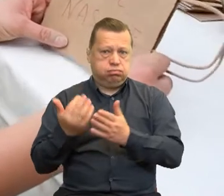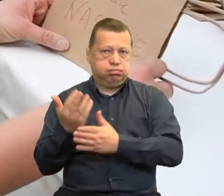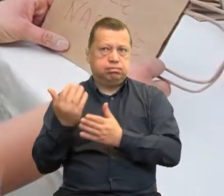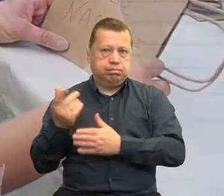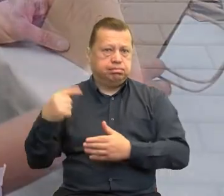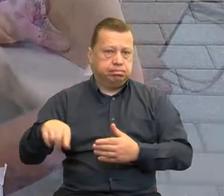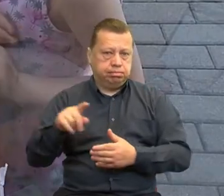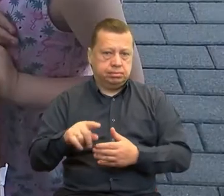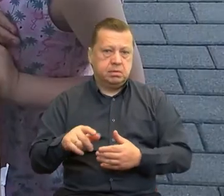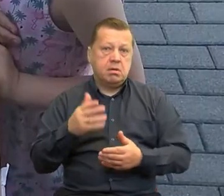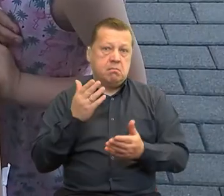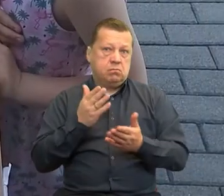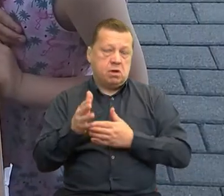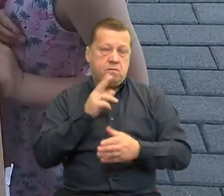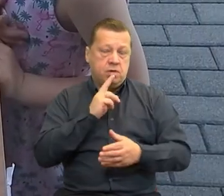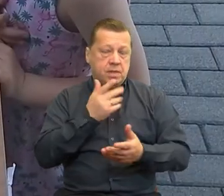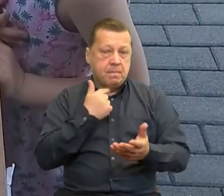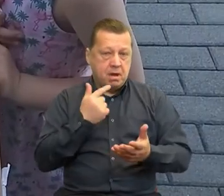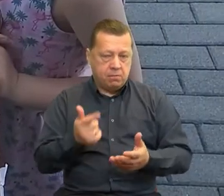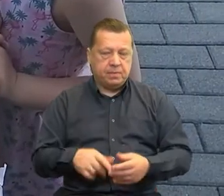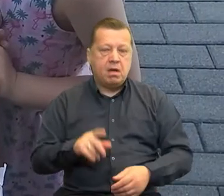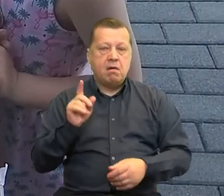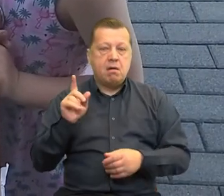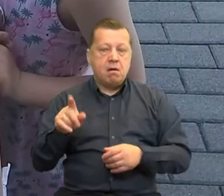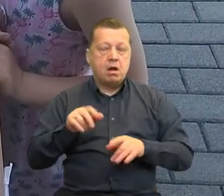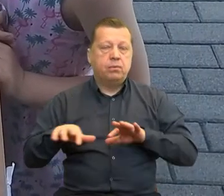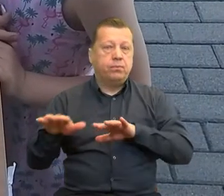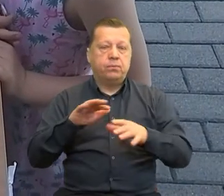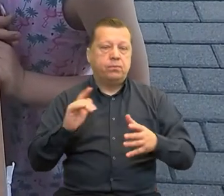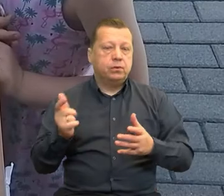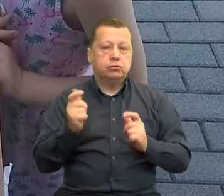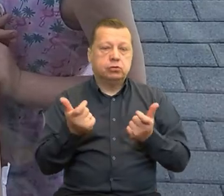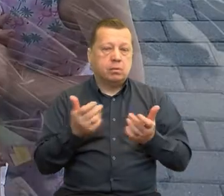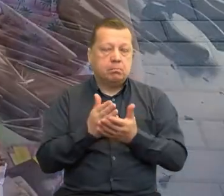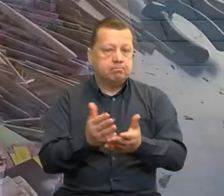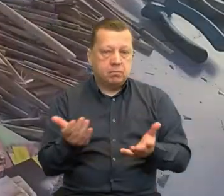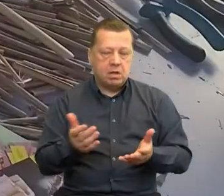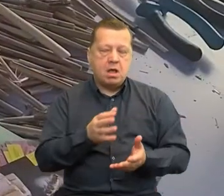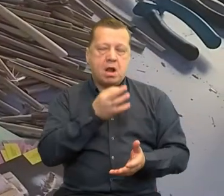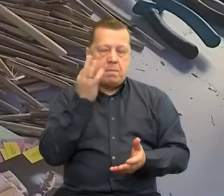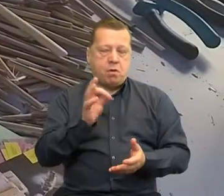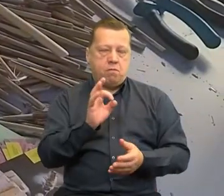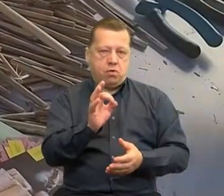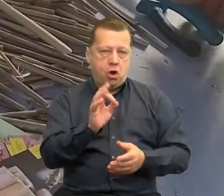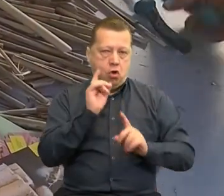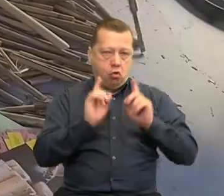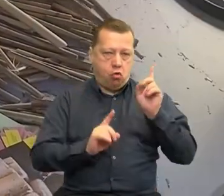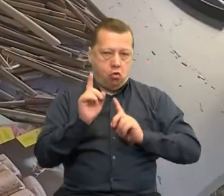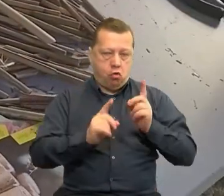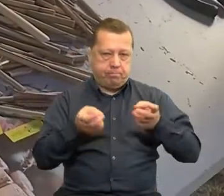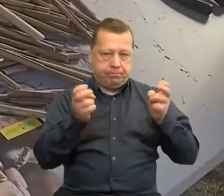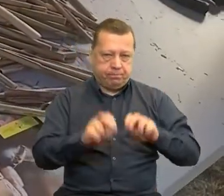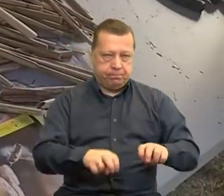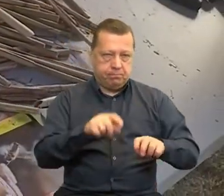dużo wody. Działania dla zapylaczy najlepiej zacząć od, dosłownie, własnego ogródka. To idealne miejsce na bazę